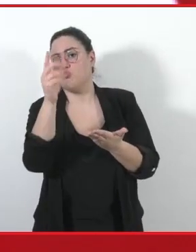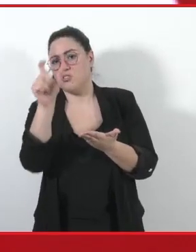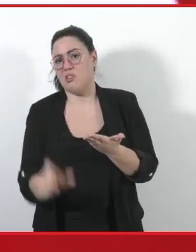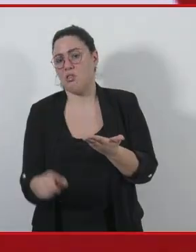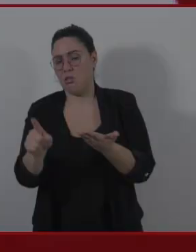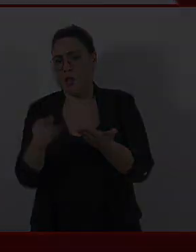Paese. Grazie. Grazie.